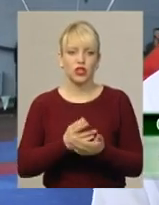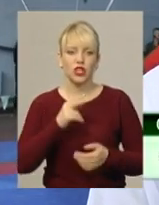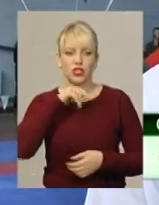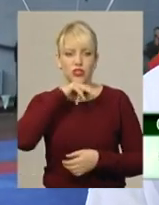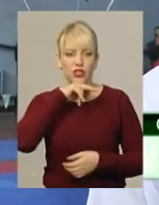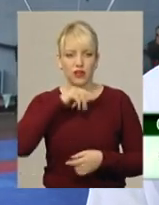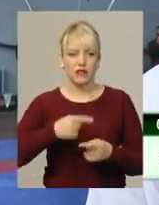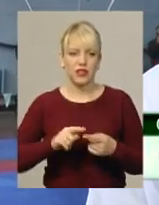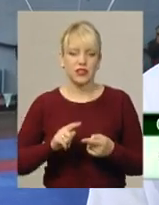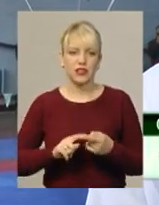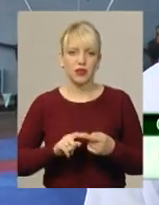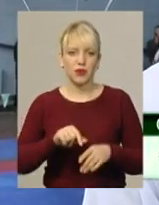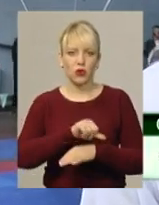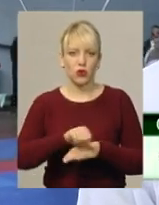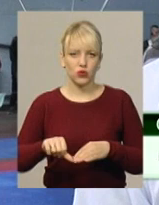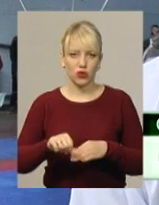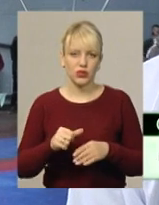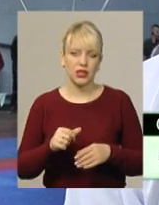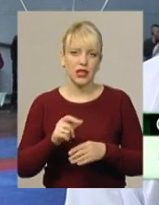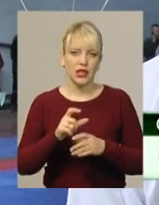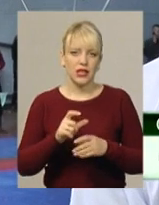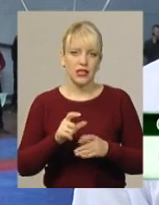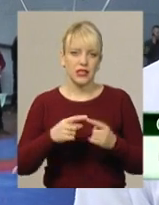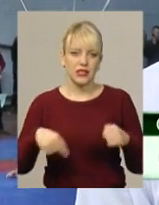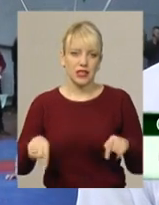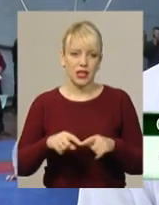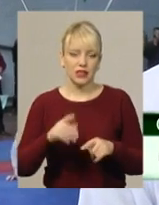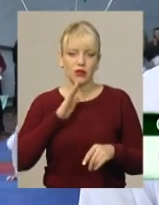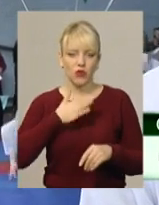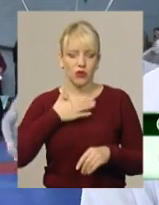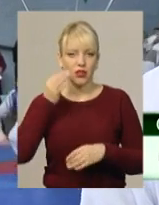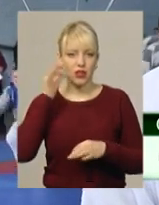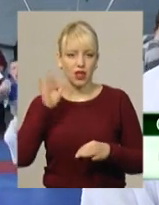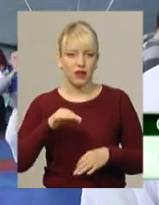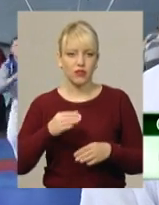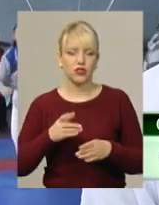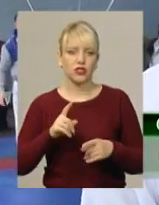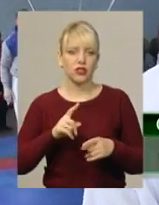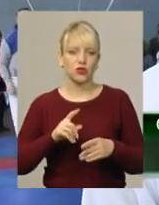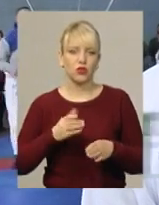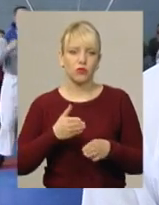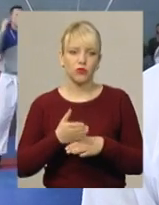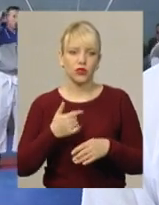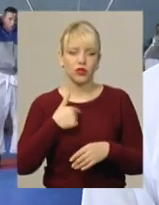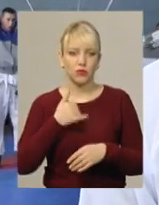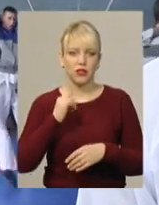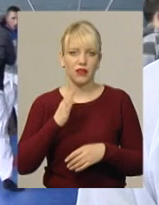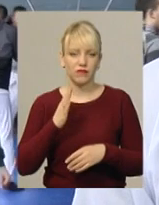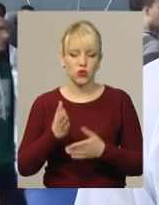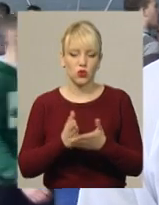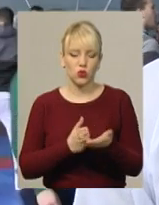загін. Мої навички володіння рукопашним боєм досить сильно допомогли мені і в службі, і